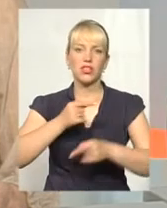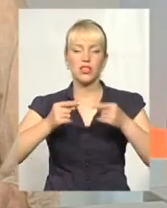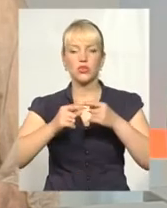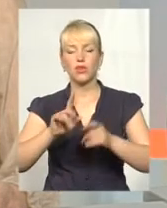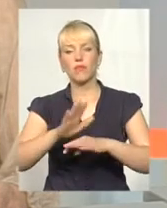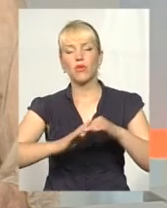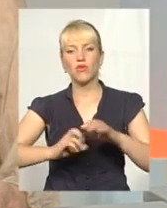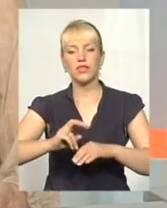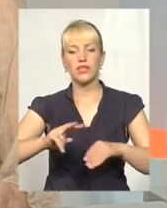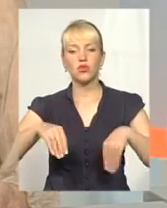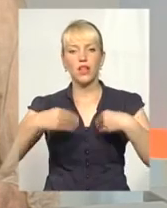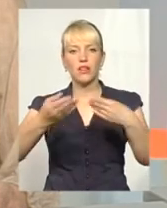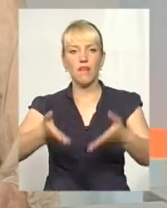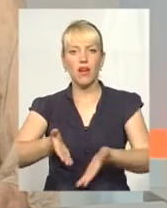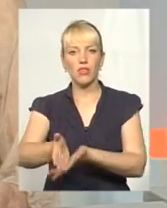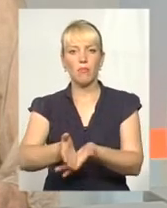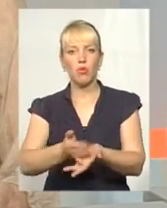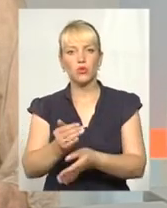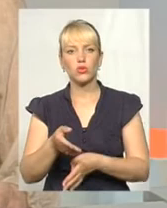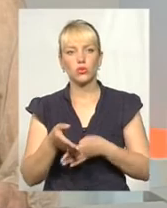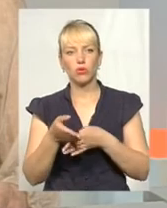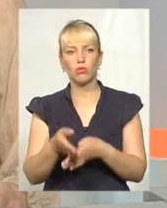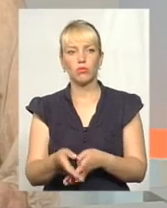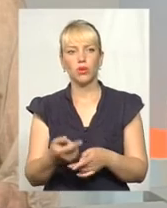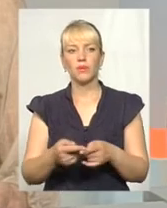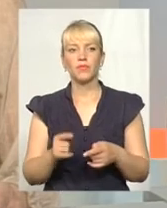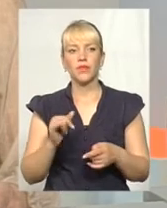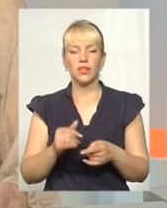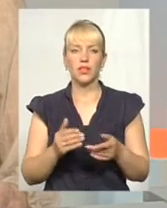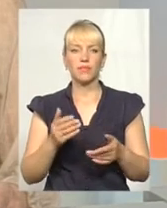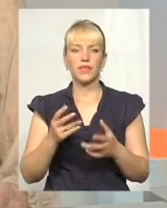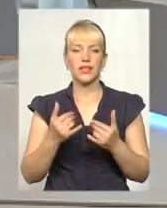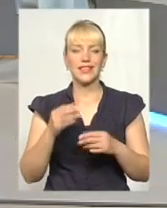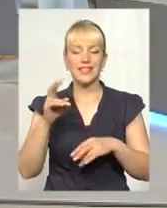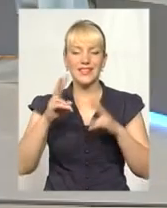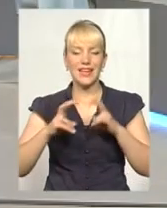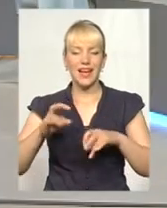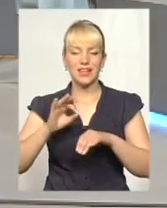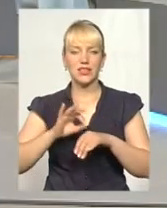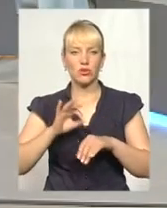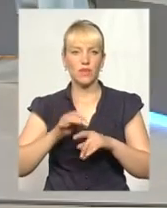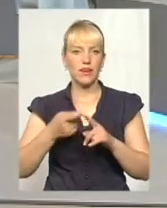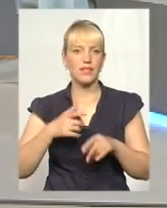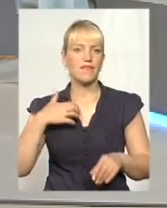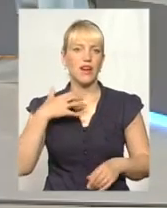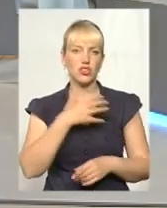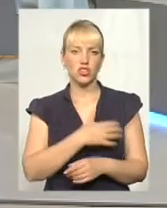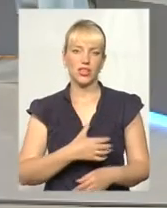надавати послуги. Коли говорити про нас, педагогів, то це, звичайно, освітня послуга. Але діагностування тут дуже важливе.